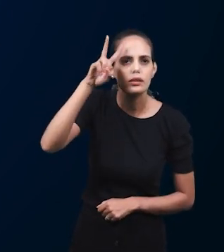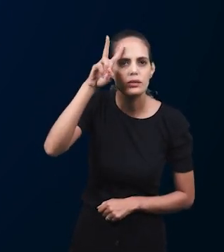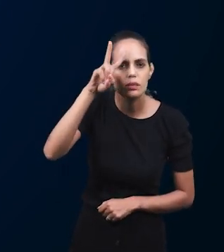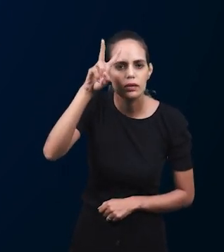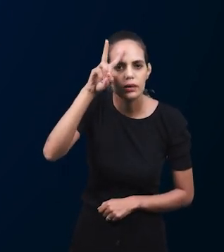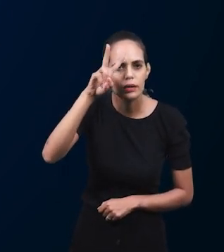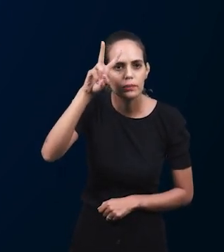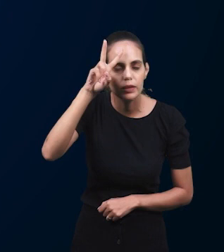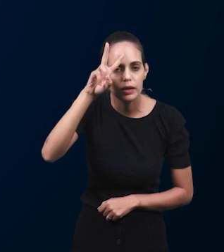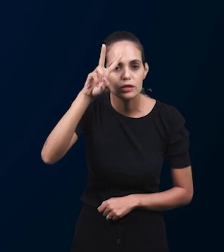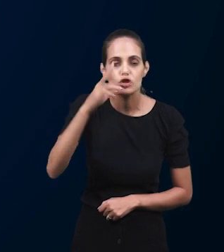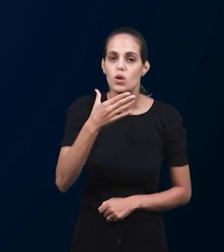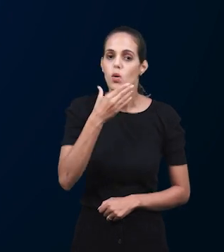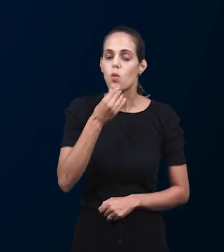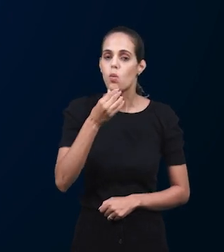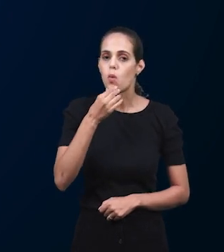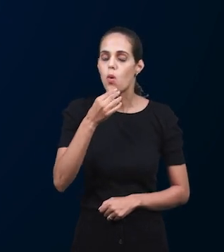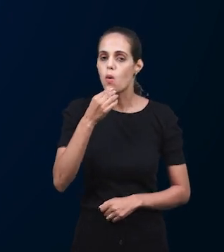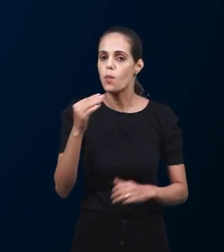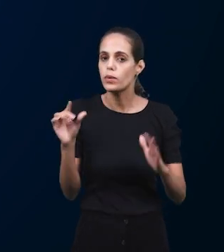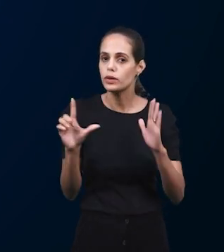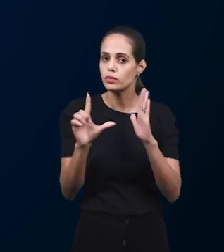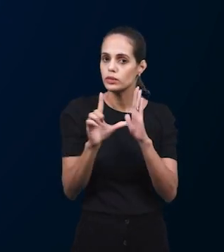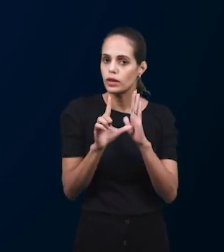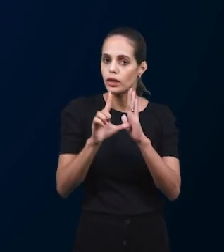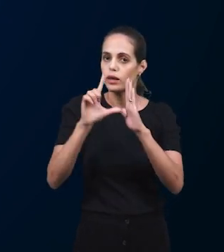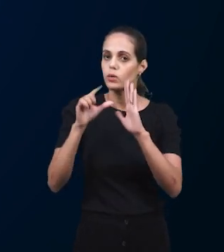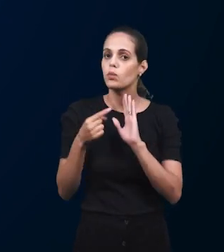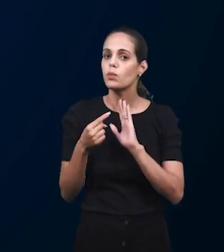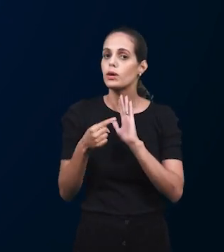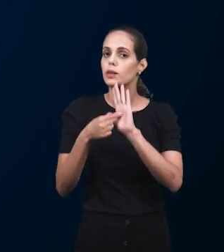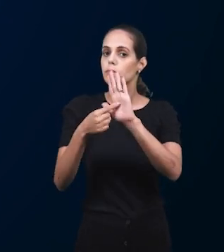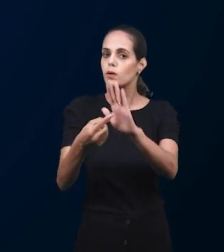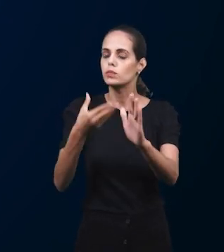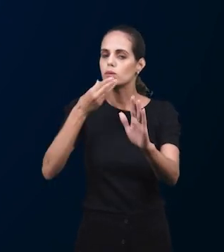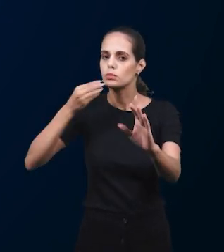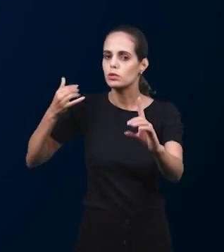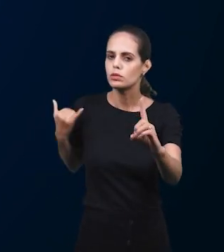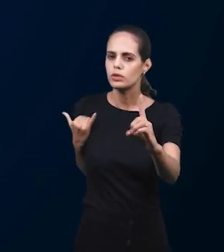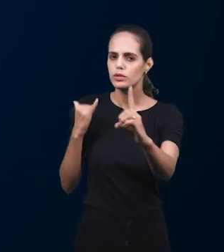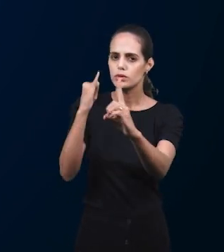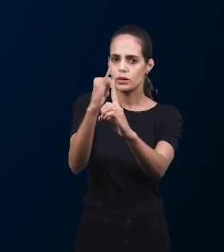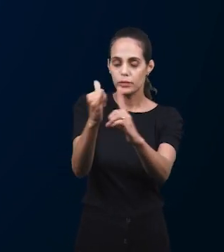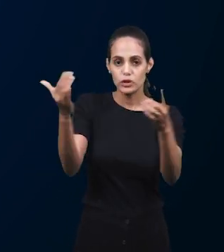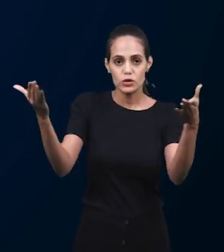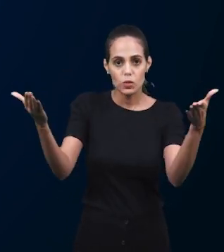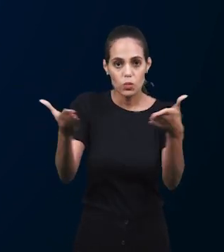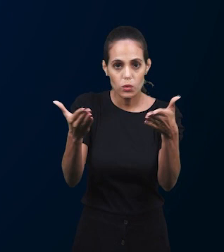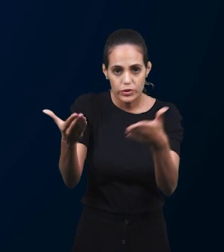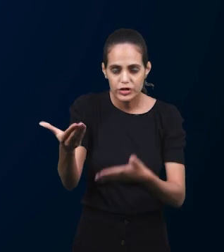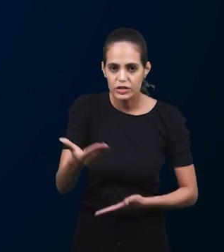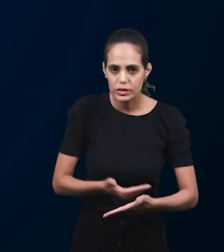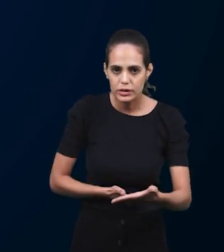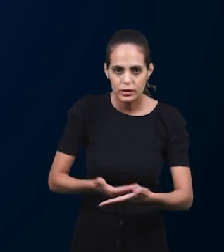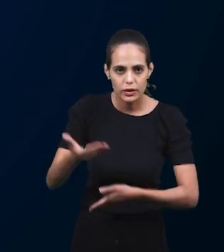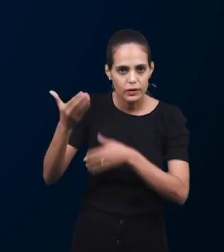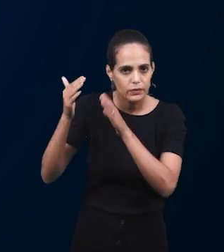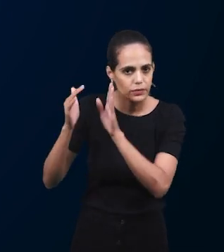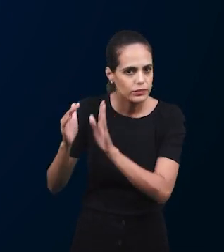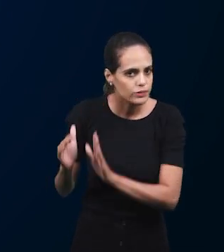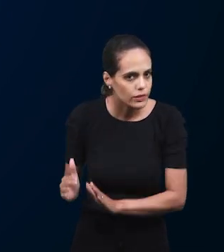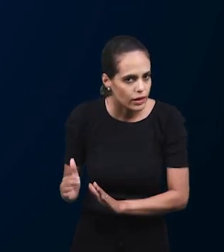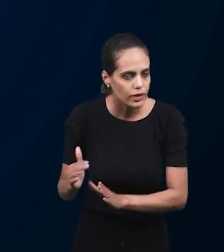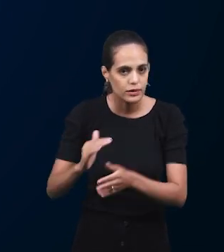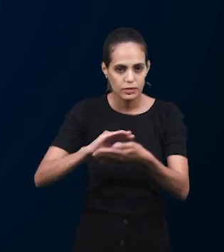Сардиса из Откровения. Один человек, человек нашел, кто этот человек? Это